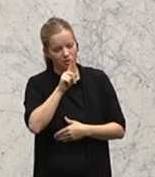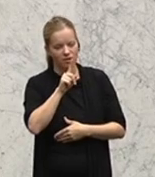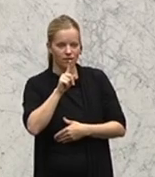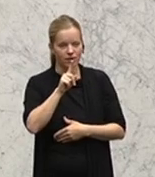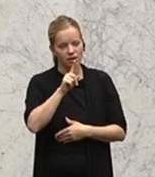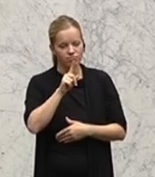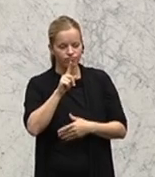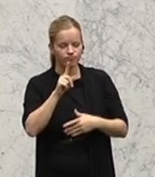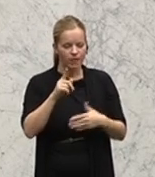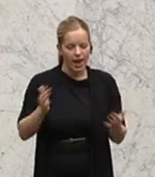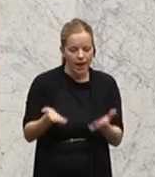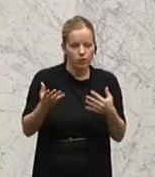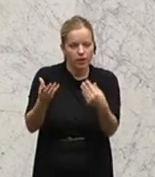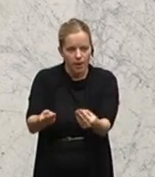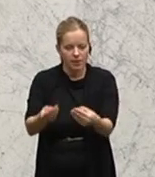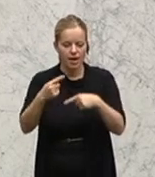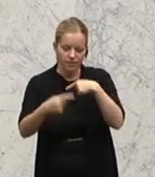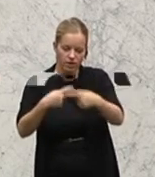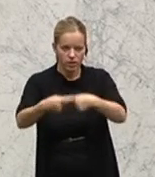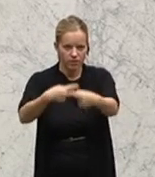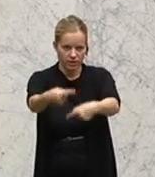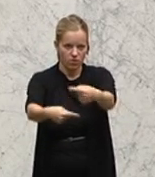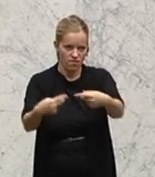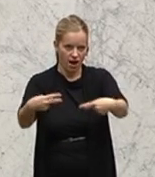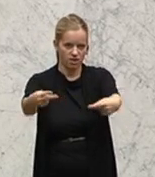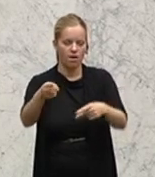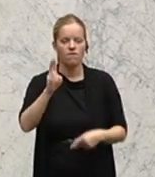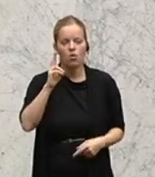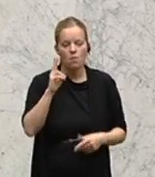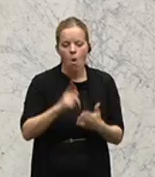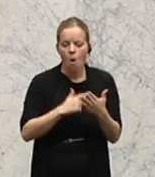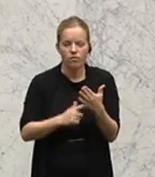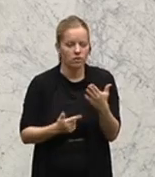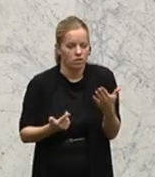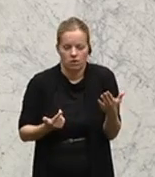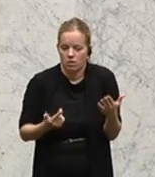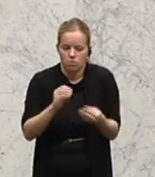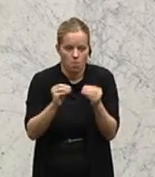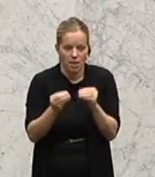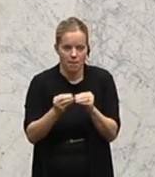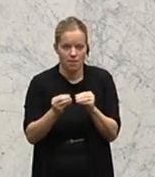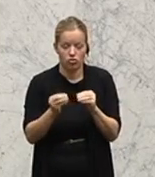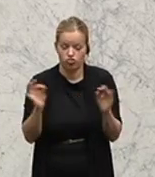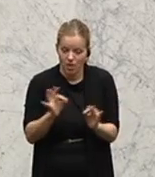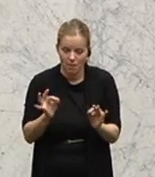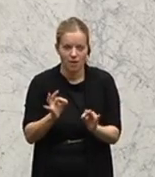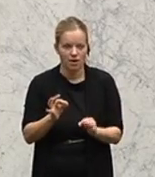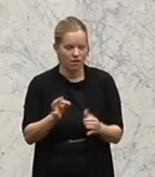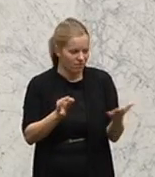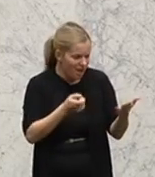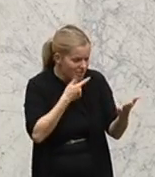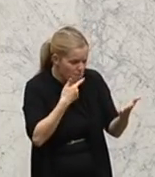Entwicklung stattfindet. Weil das Schlimmste ist, wenn man dann überhaupt kein Antibiotikum hat, weil nichts mehr wirkt. Danke.